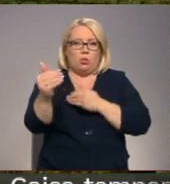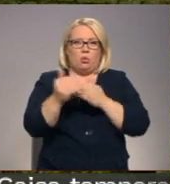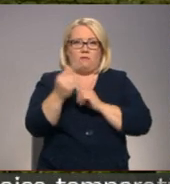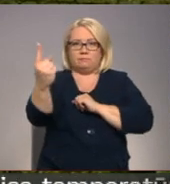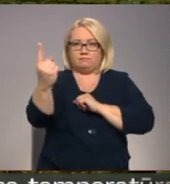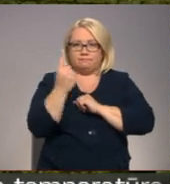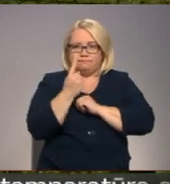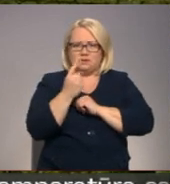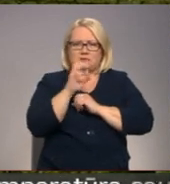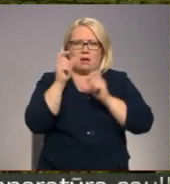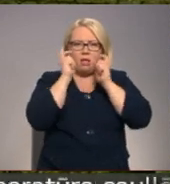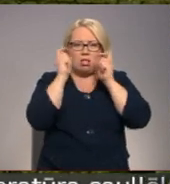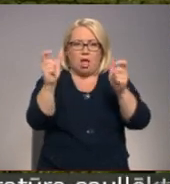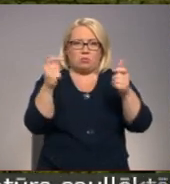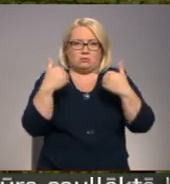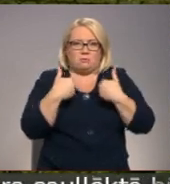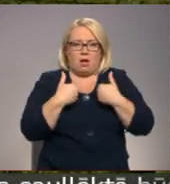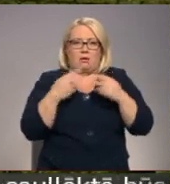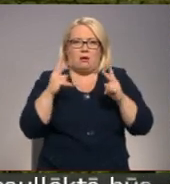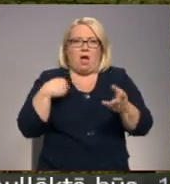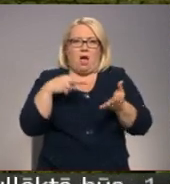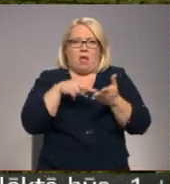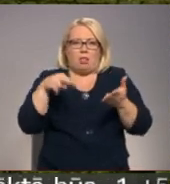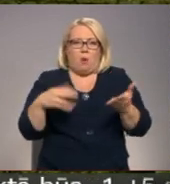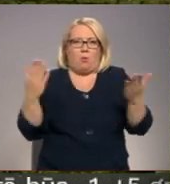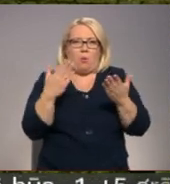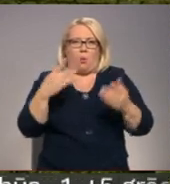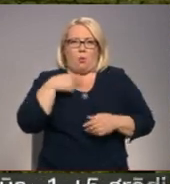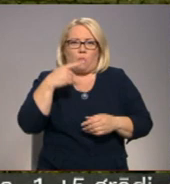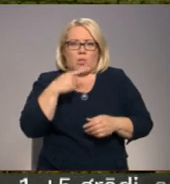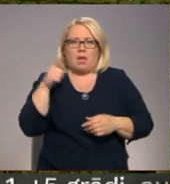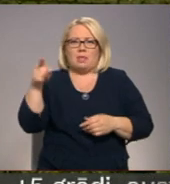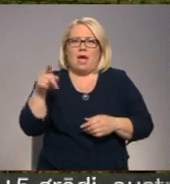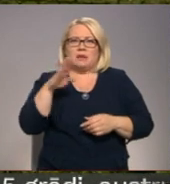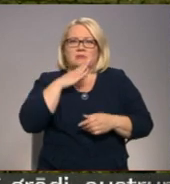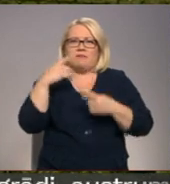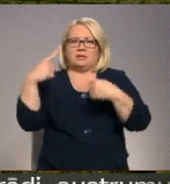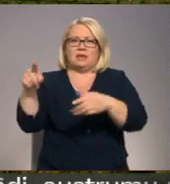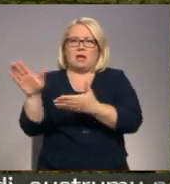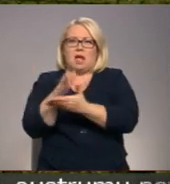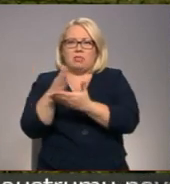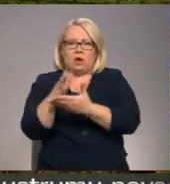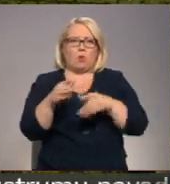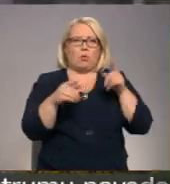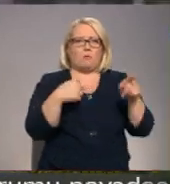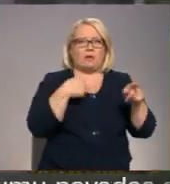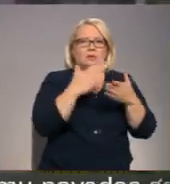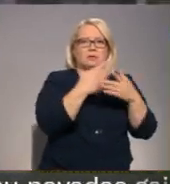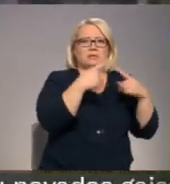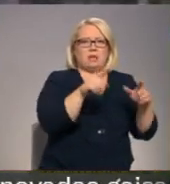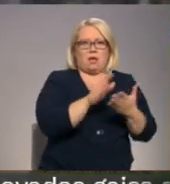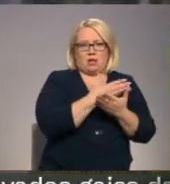pienācis, pilnīgi aurot uz manis, kā es atļaujos, ka ko tādu runāt, ka tās ievieti ir citas kategorijas un mēs esam citas kategorijas.